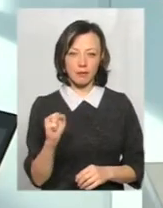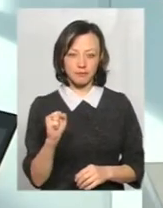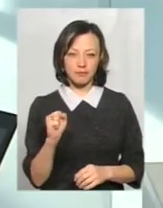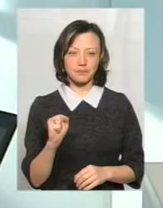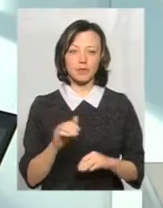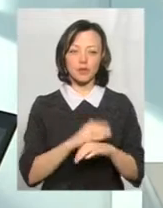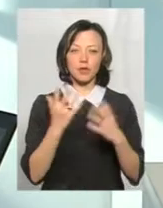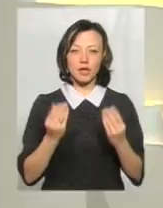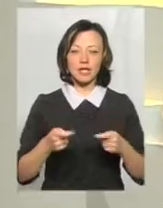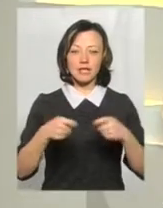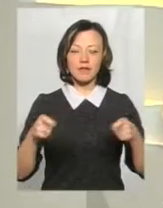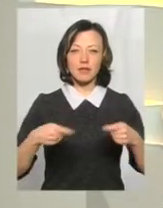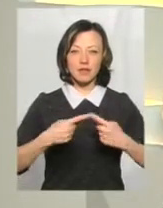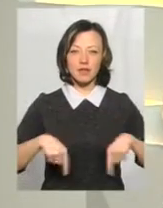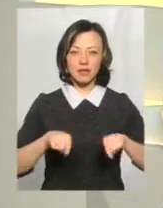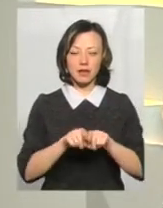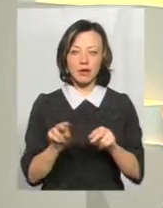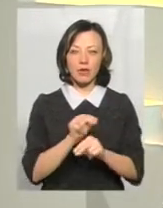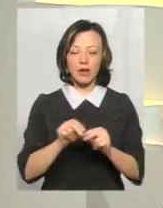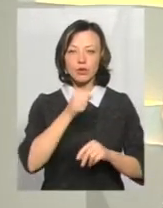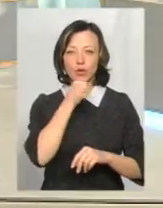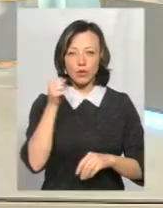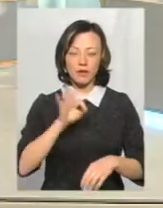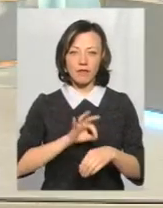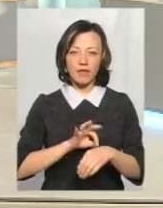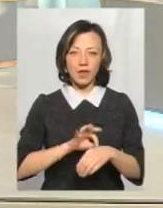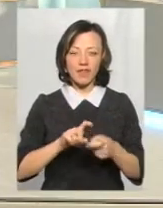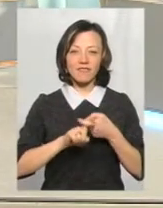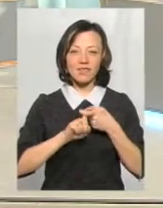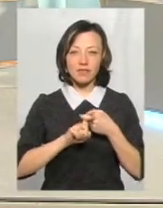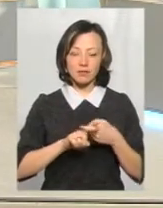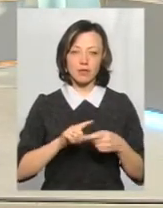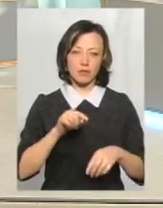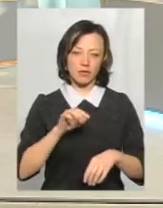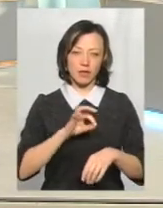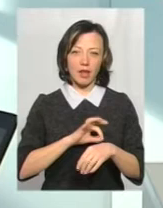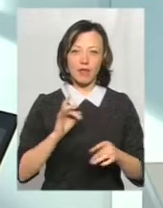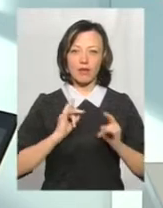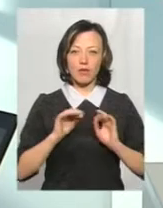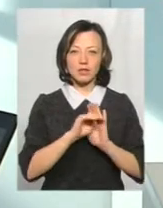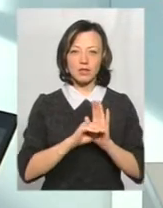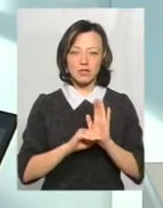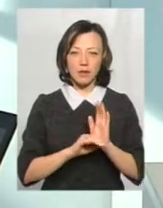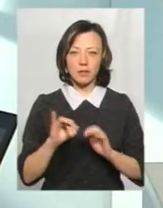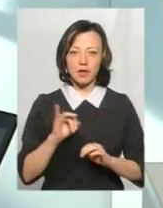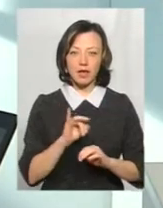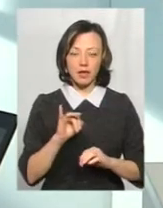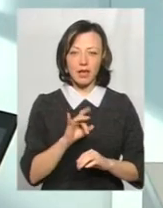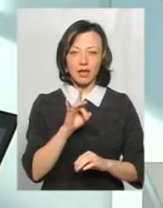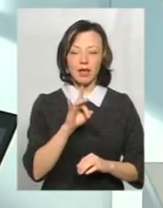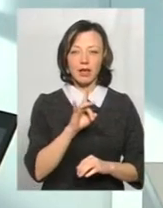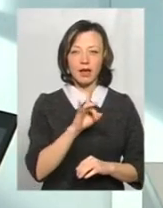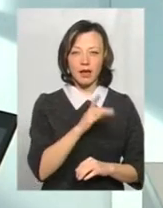Добрий день. Завідуюча відділенням для лікування дорослих хворих з інфекційними ураженнями нервової системи та респіраторних